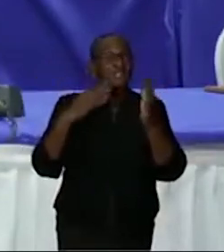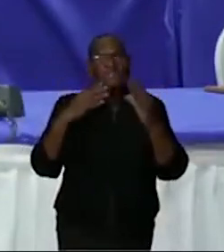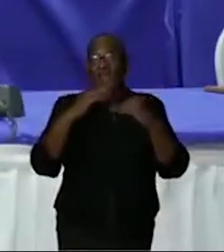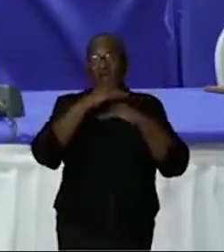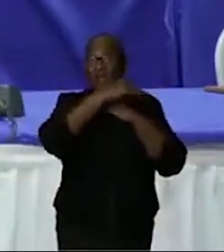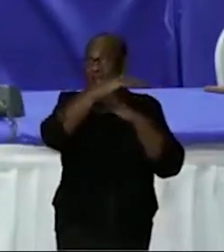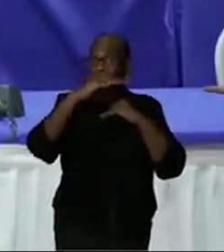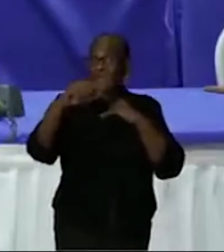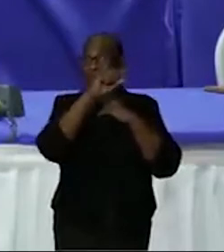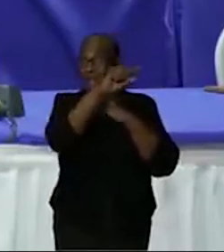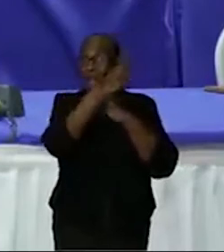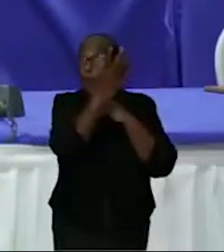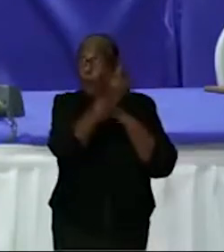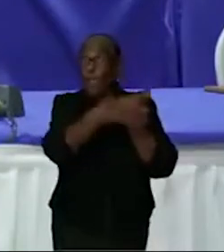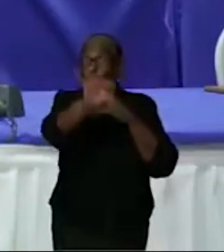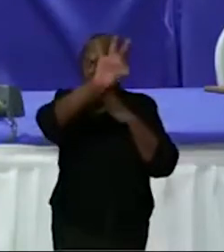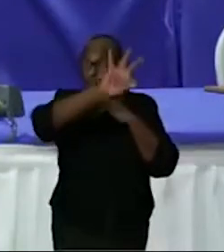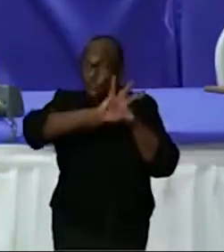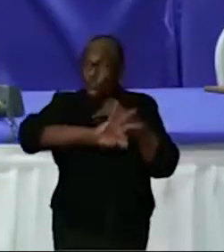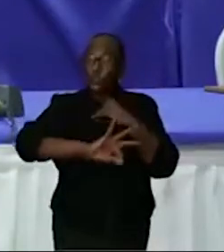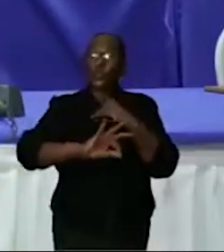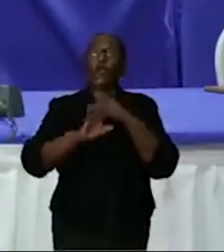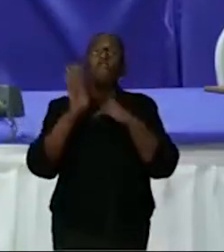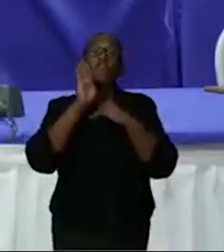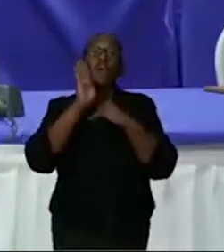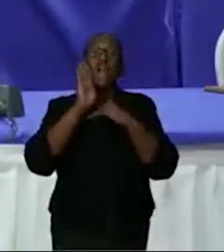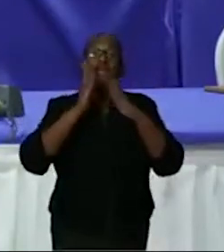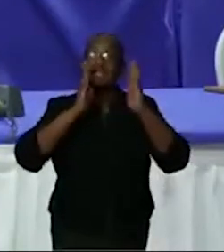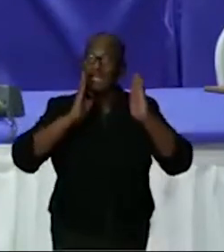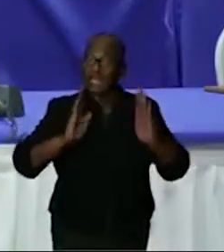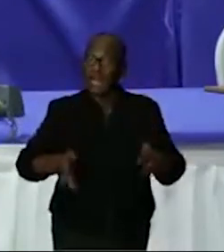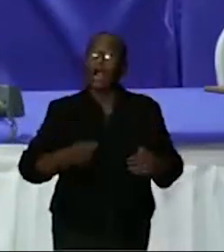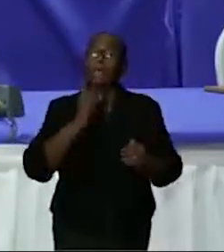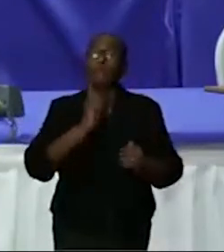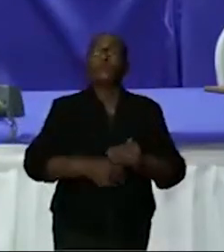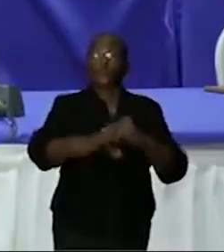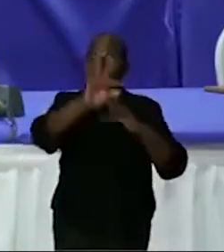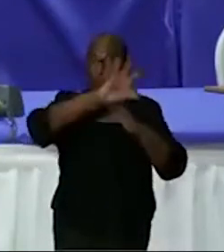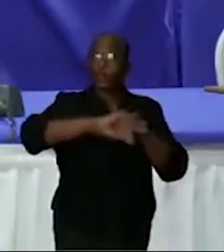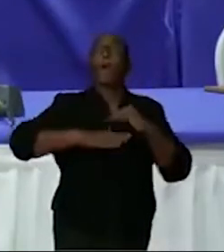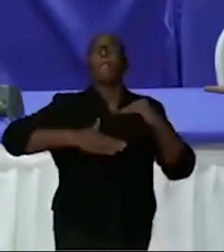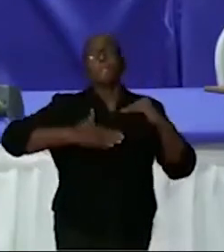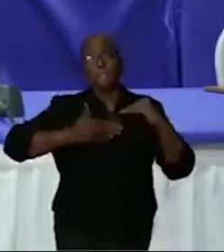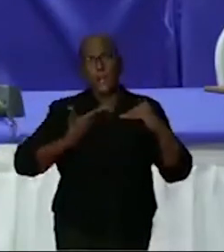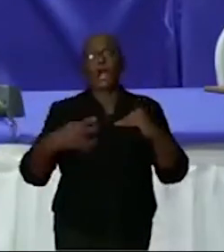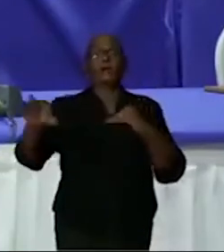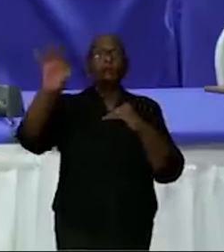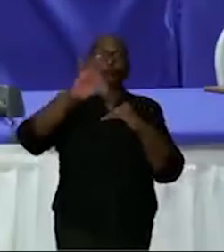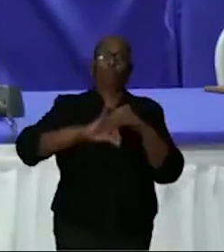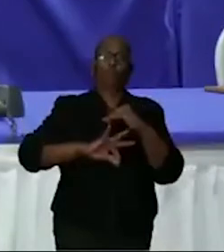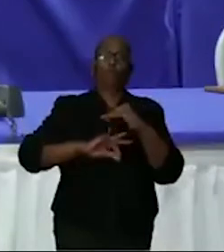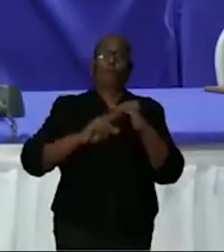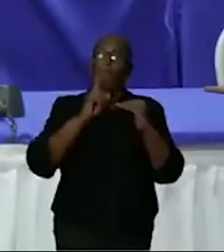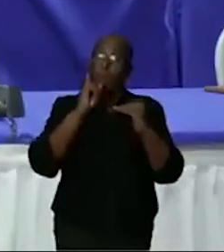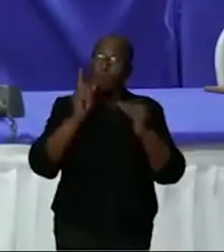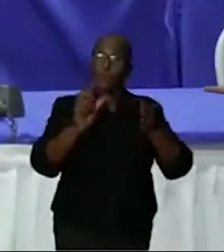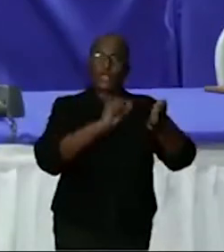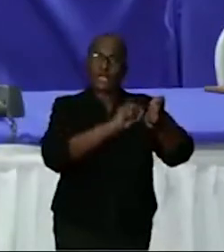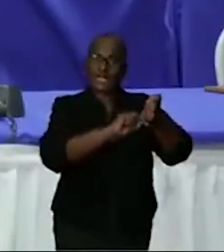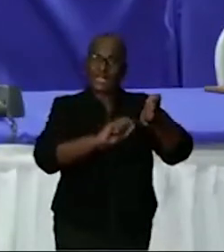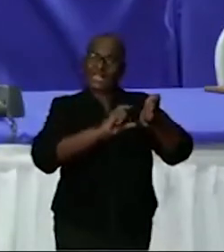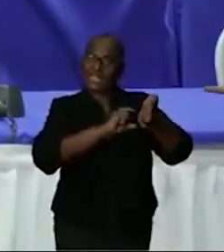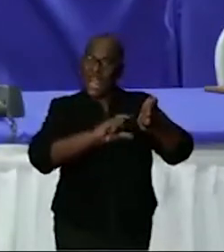binnen. Dat zij dan geen problemen ondervinden, maar dat wij dus dit verder zullen